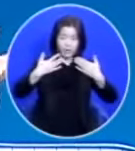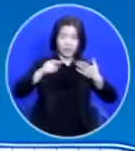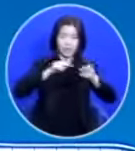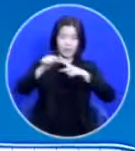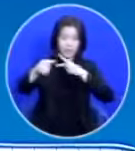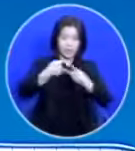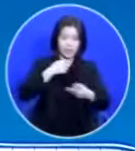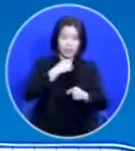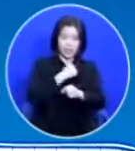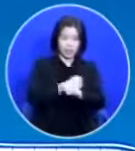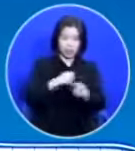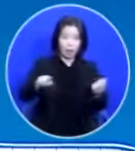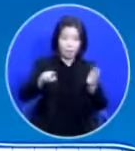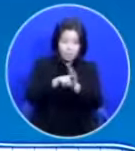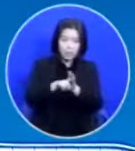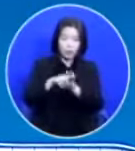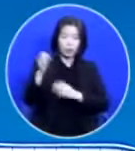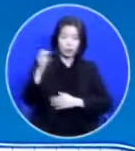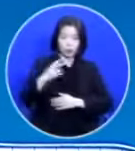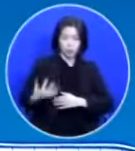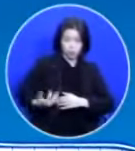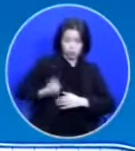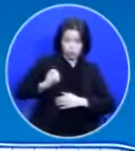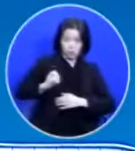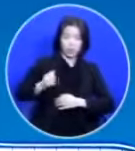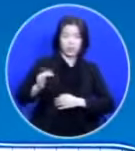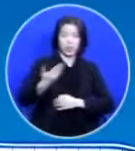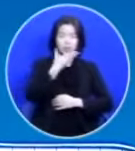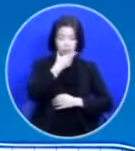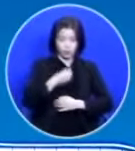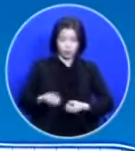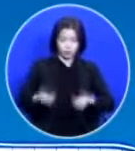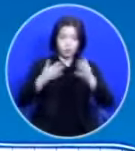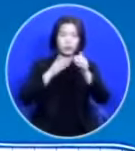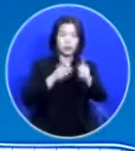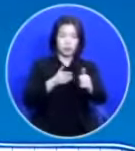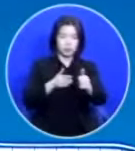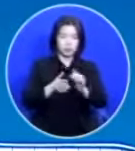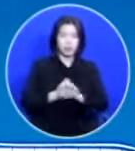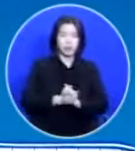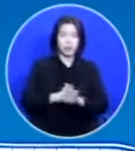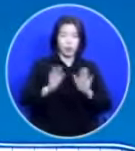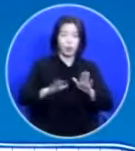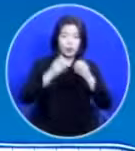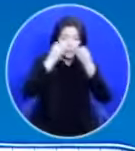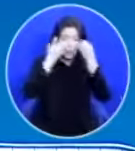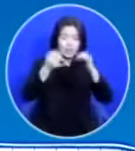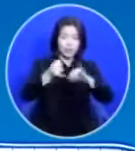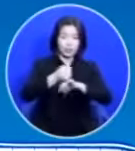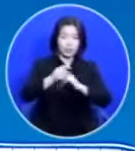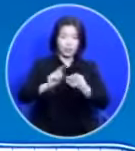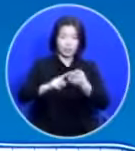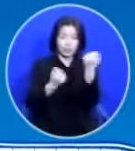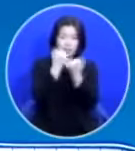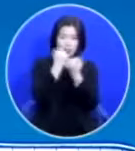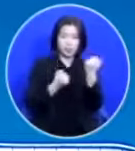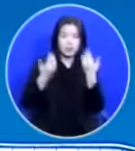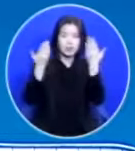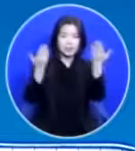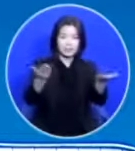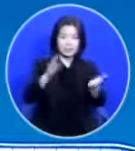또 믿고 누려지게 되기를 축복합니다 오늘 제가 새 언약에 대한 설명을 여러분에게 드릴 때